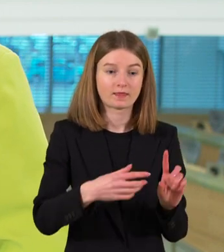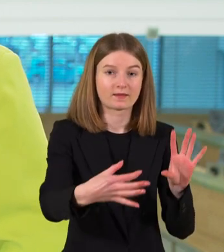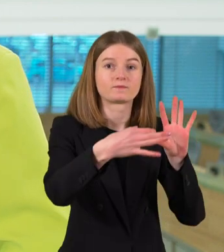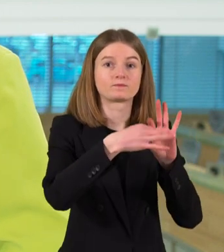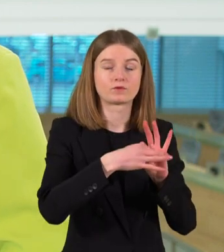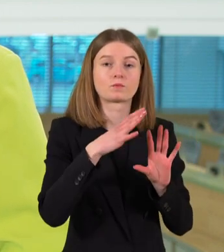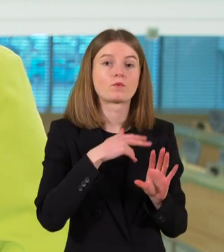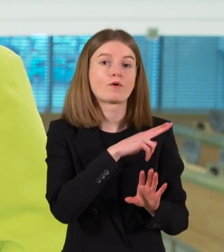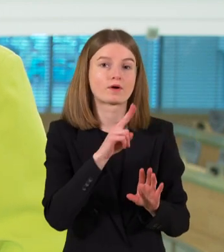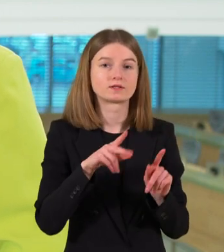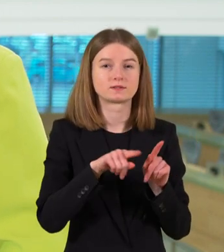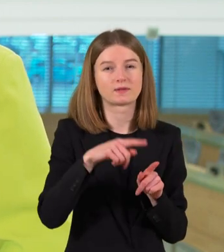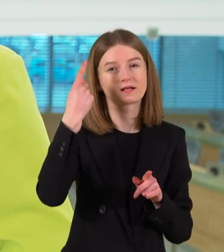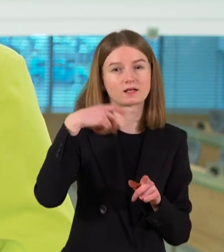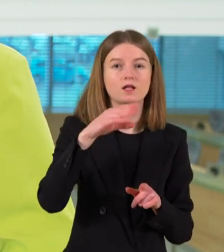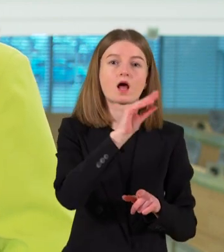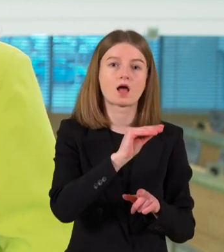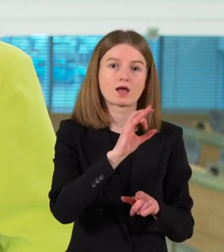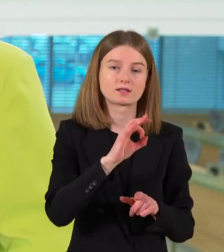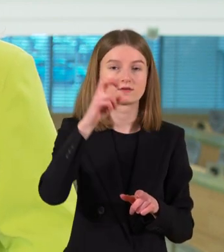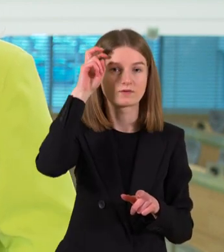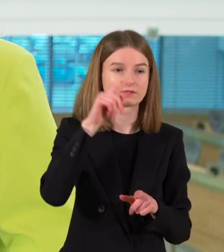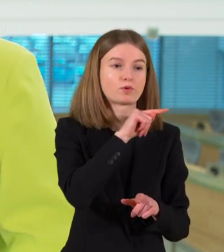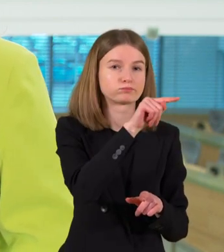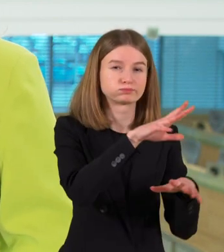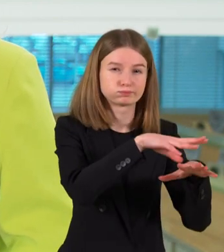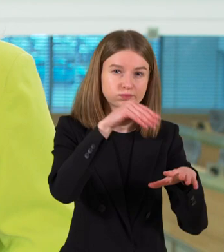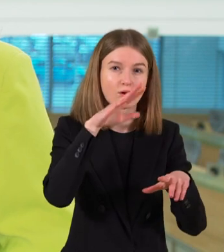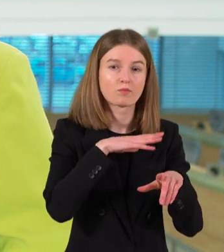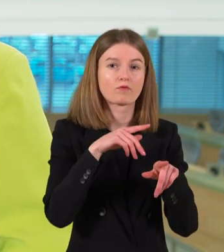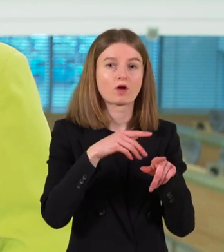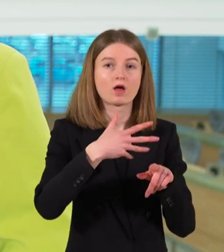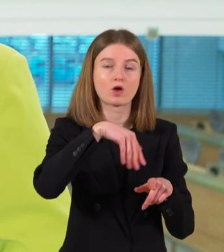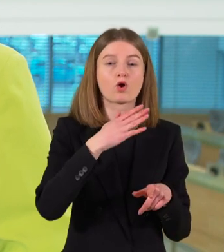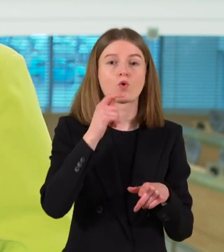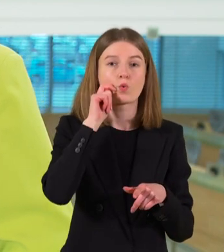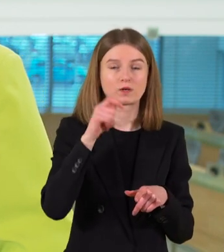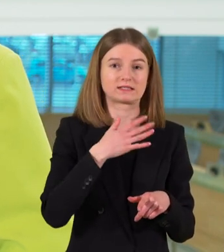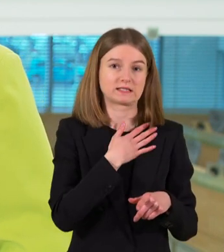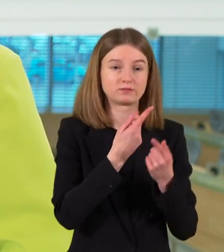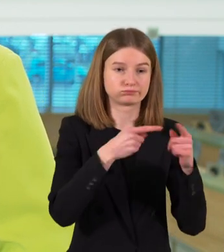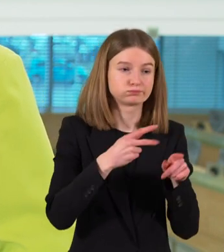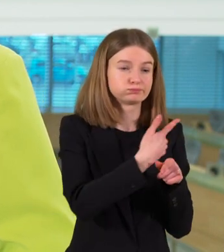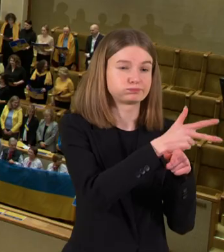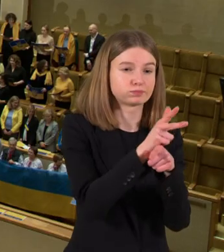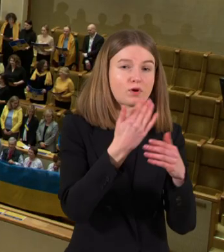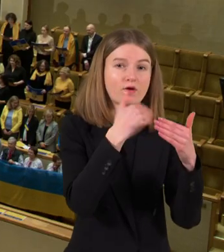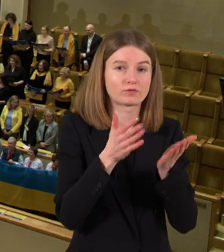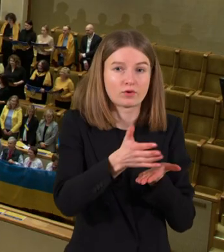akcijos buvo pakviesti ir kitų Europos valstybių parlamentai. Vaizdo įrašai perduoti Ukrainos aukščiausiai radai.